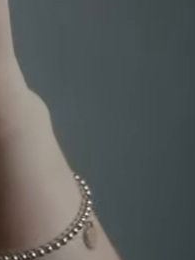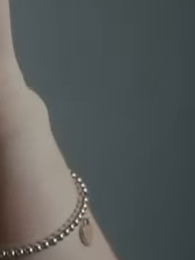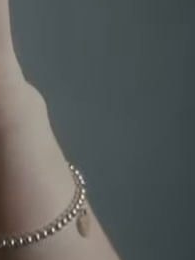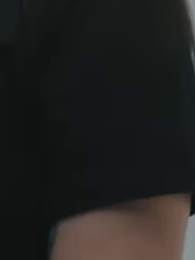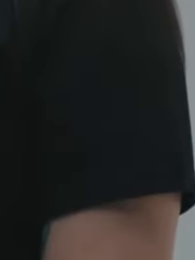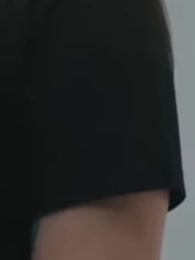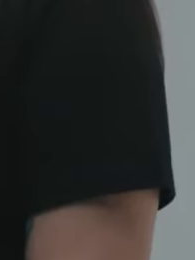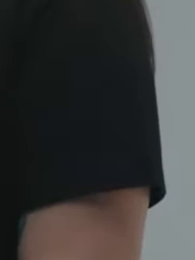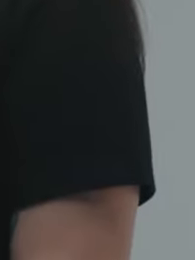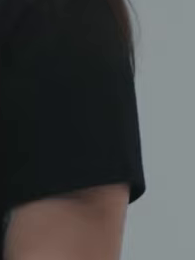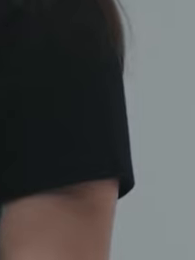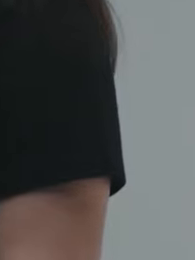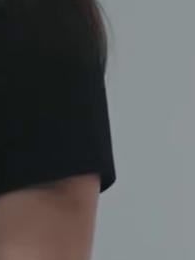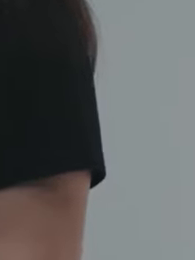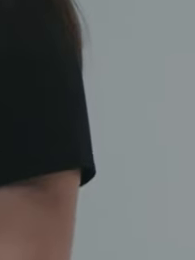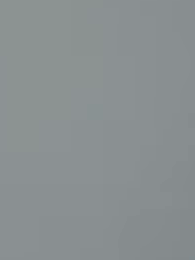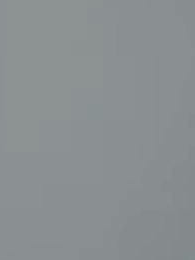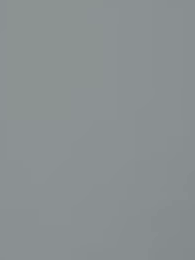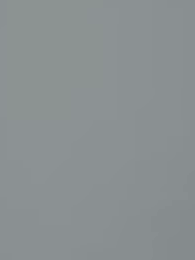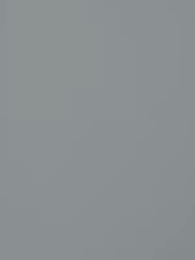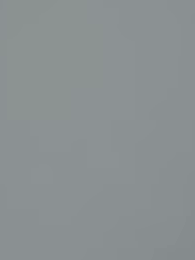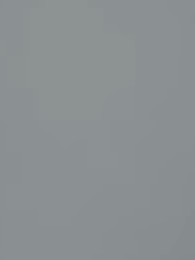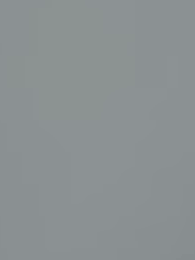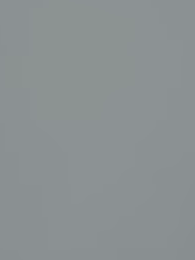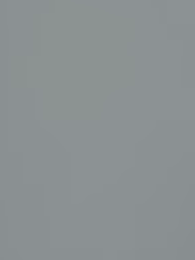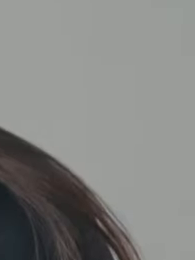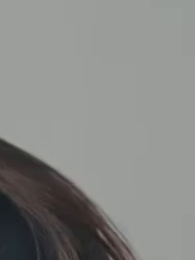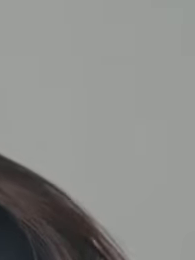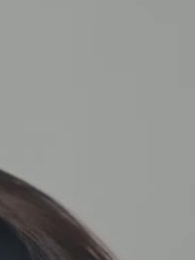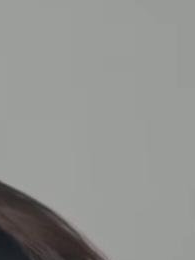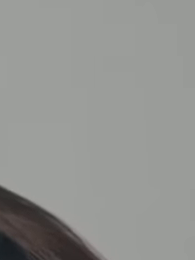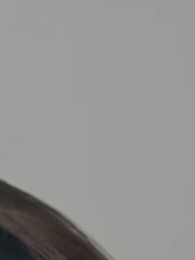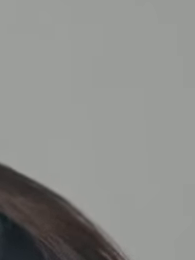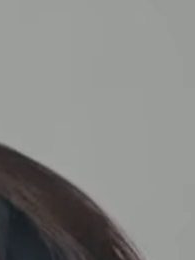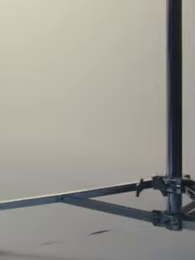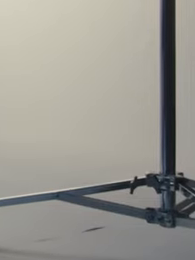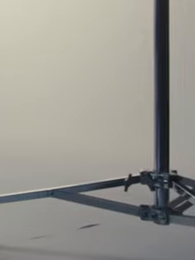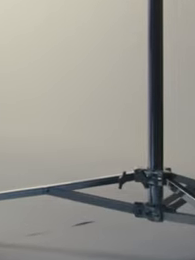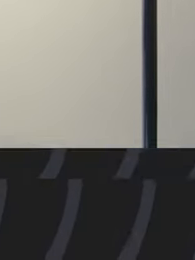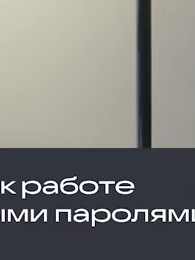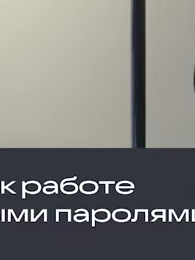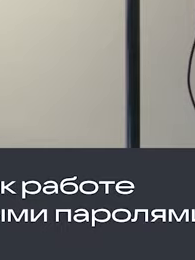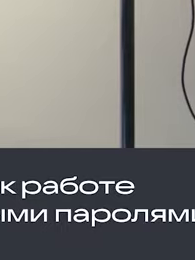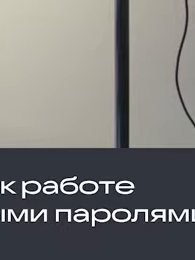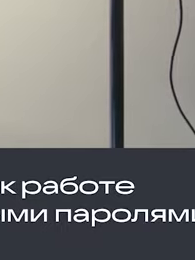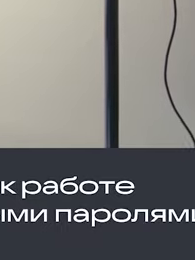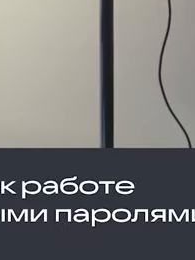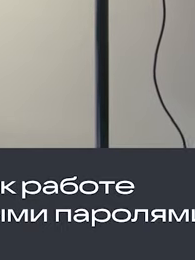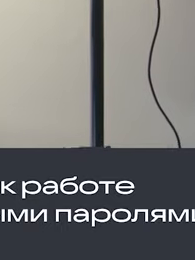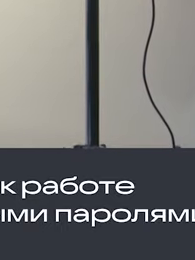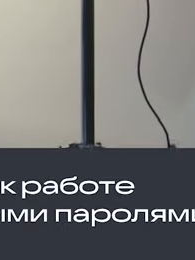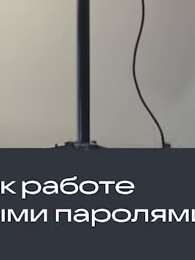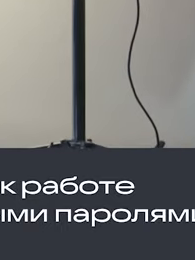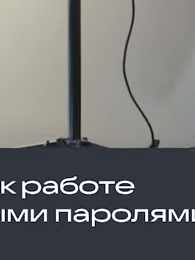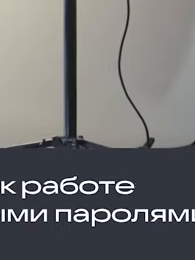Ты компьютерщица, ты же айтишница, ты же все знаешь. Мошенники оптимизируются, они придумывают новые схемы. Инструмент, который мы создавали и